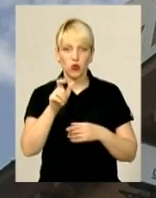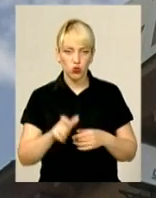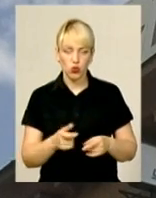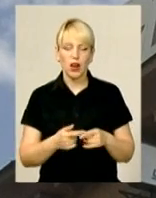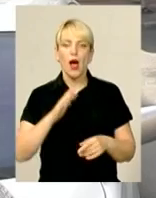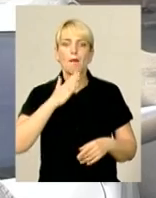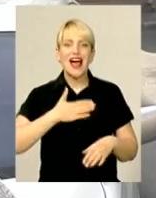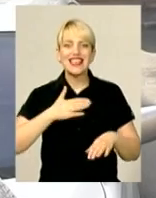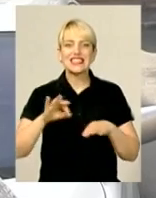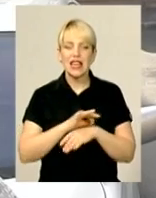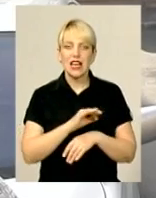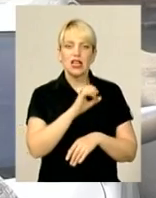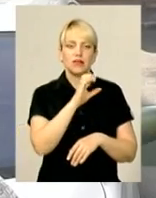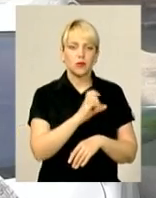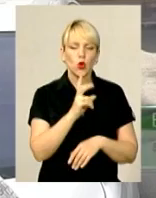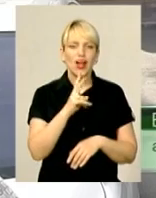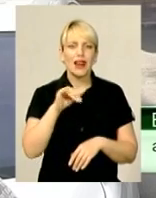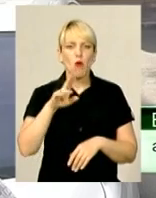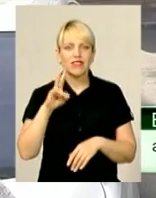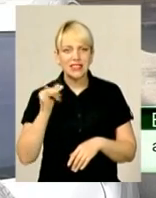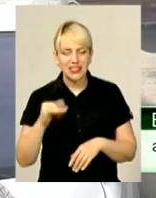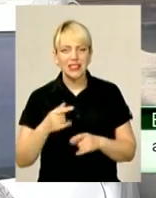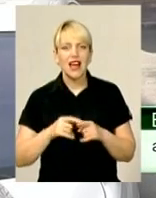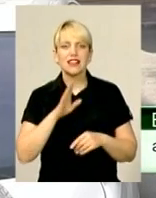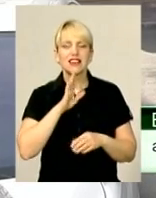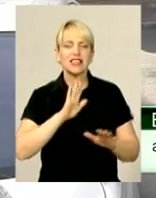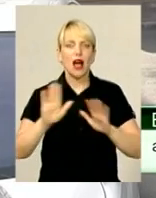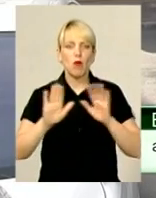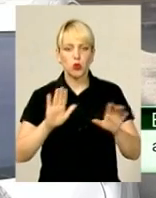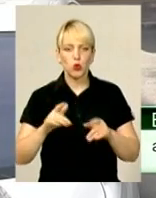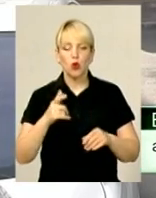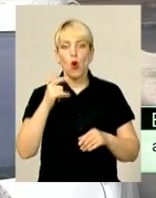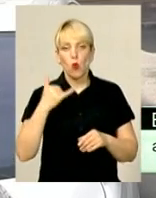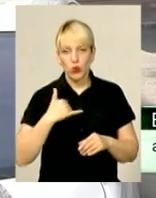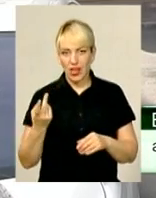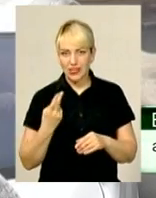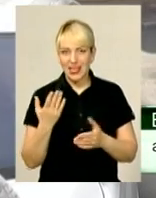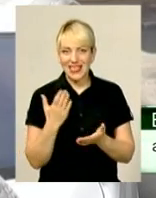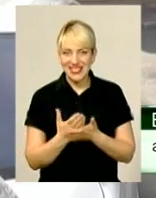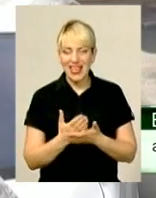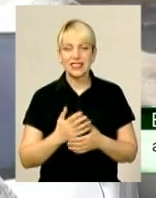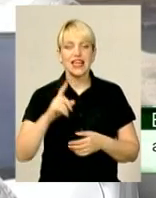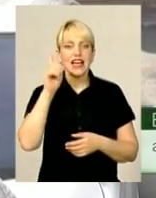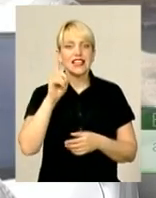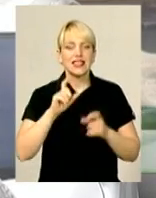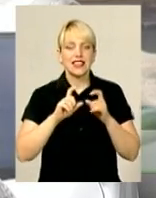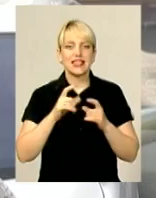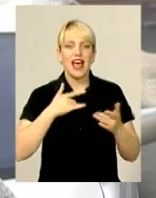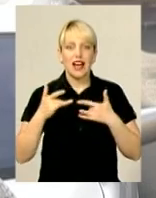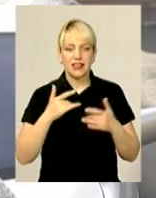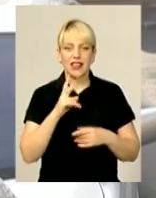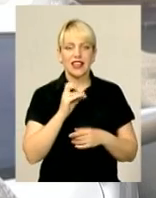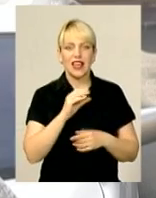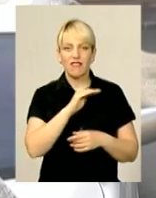Керен Климовський, она пишет, она драматург, вот, і у нас в ній є собственный театр, який називається «Кеф». На іврите, у мене жена ізраїльтянка, і на